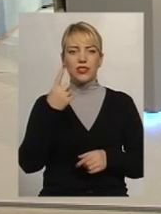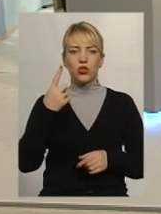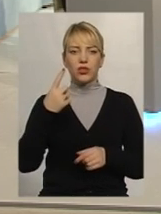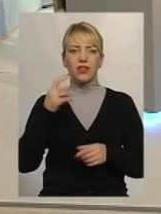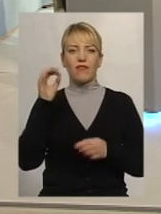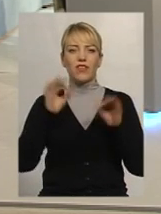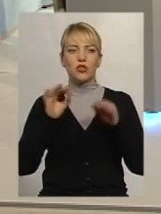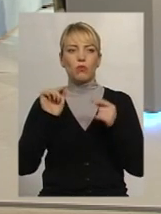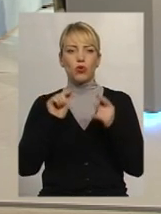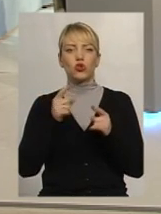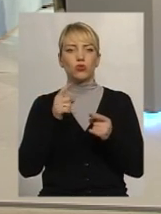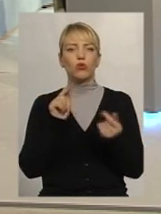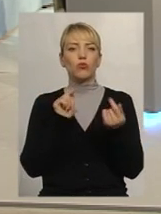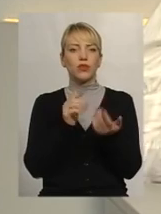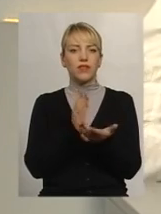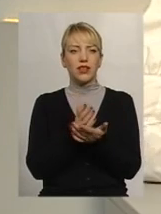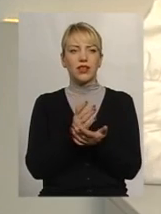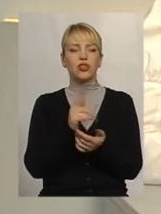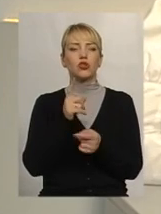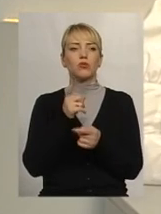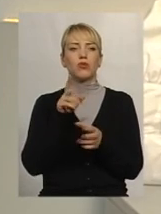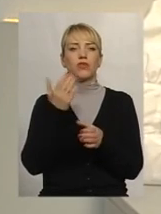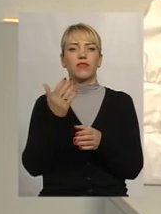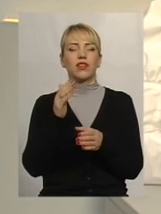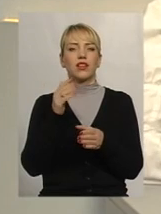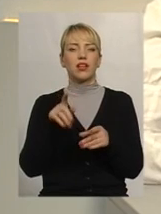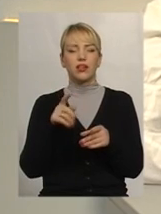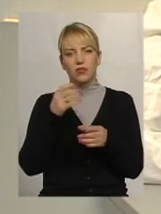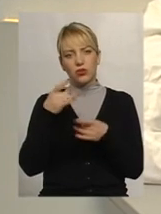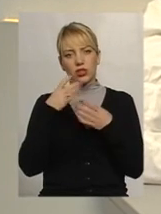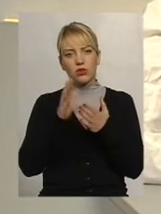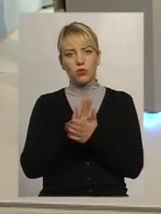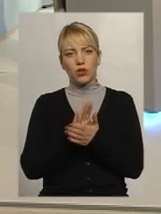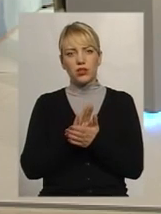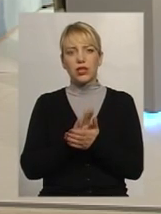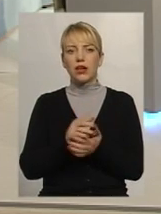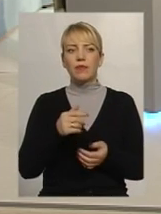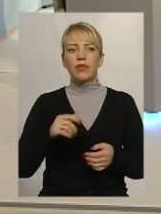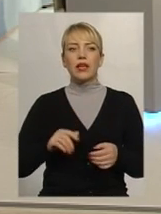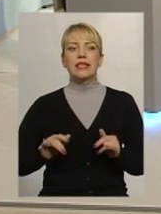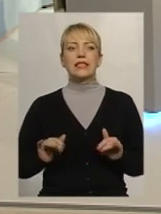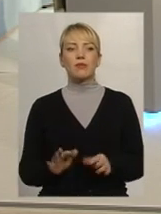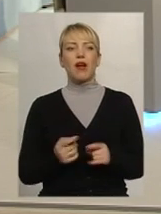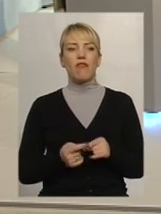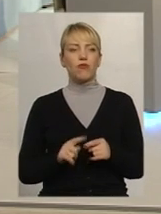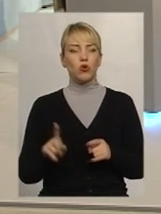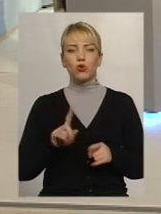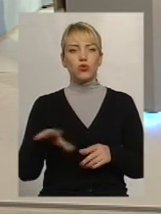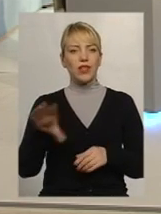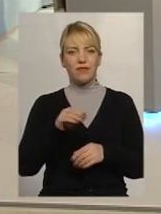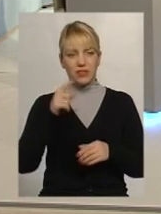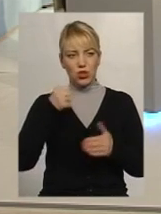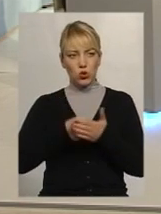Чому противників все ж є і їх немало? От як вважаєте? Ну, справа в тому, що не всі до кінця